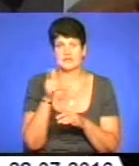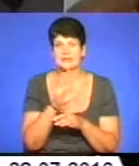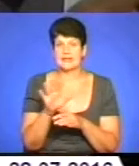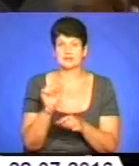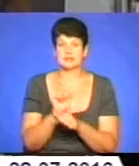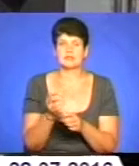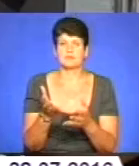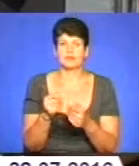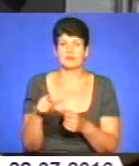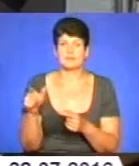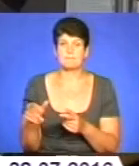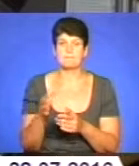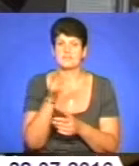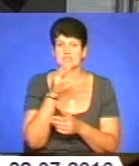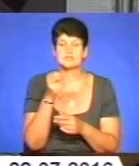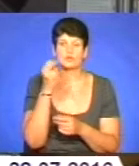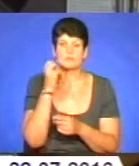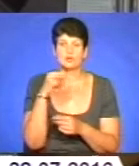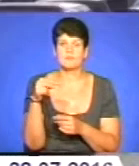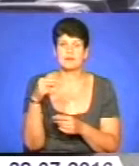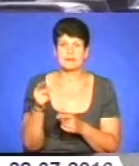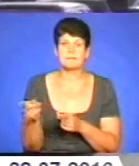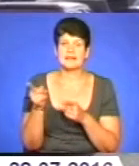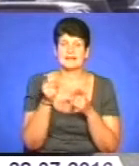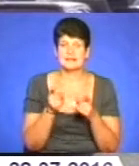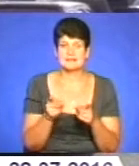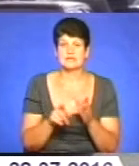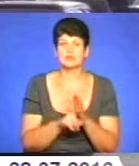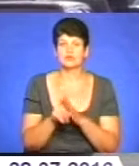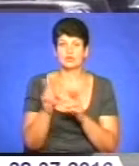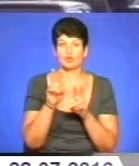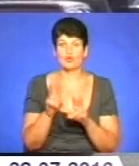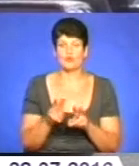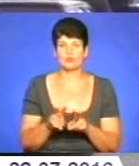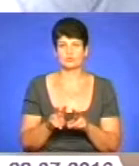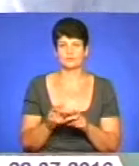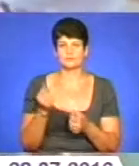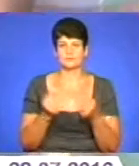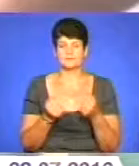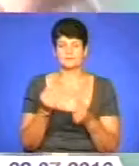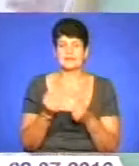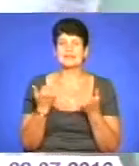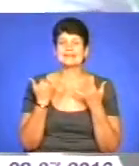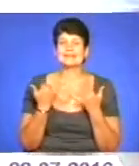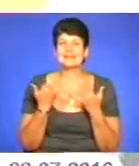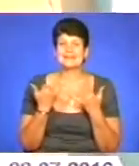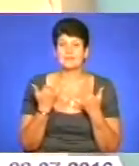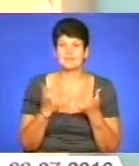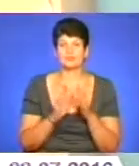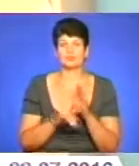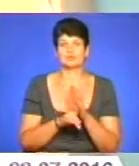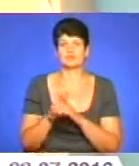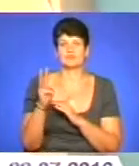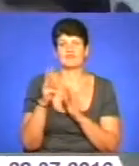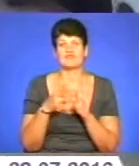людей під час обідньої перерви. Перенесли в сервісному центрі і початок огляду транспортних засобів. Відтепер він стартуватиме о